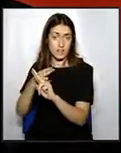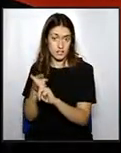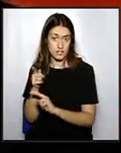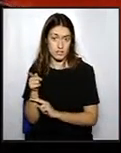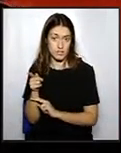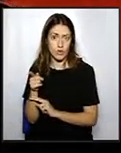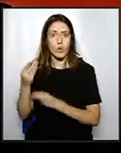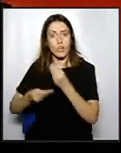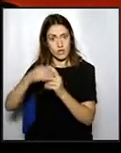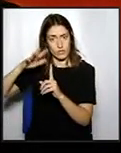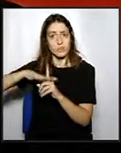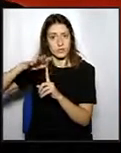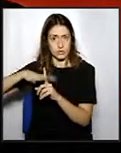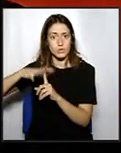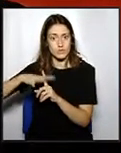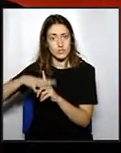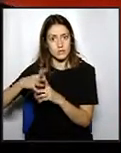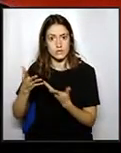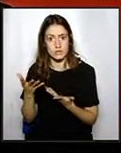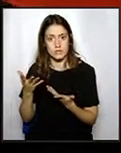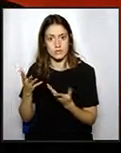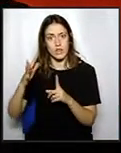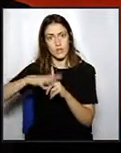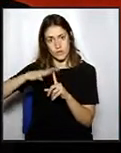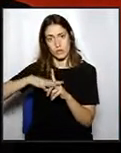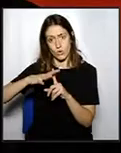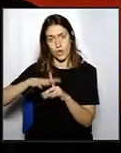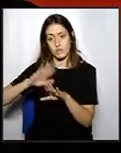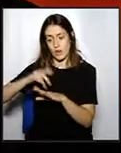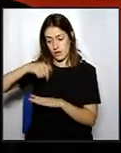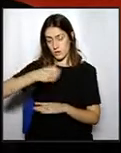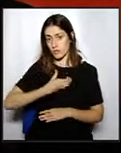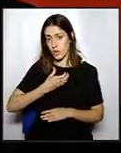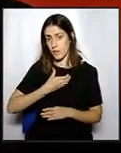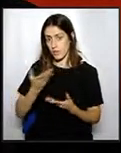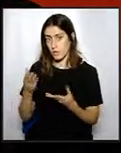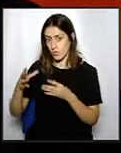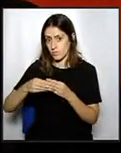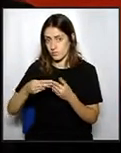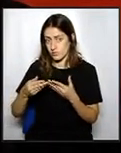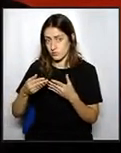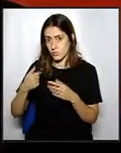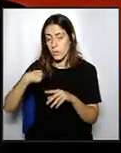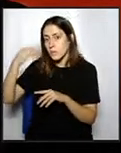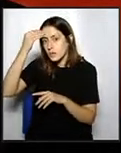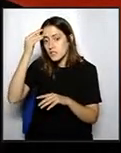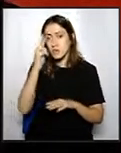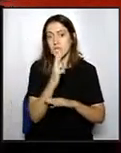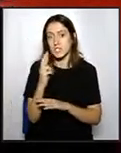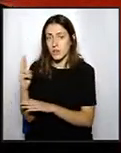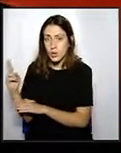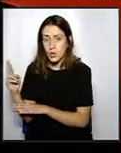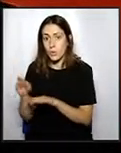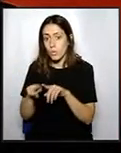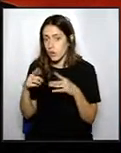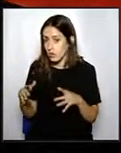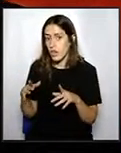doncs, facturava, facturava imports a aquest ajuntament. I crec que això qualsevol regidor, i vostè en aquest cas no